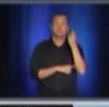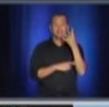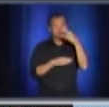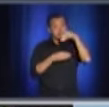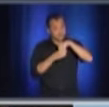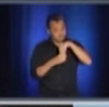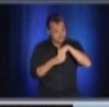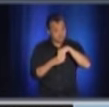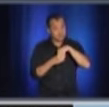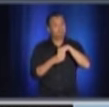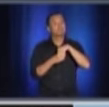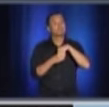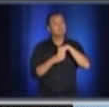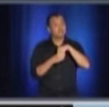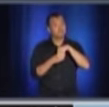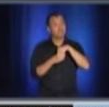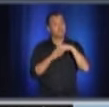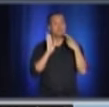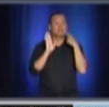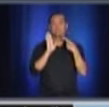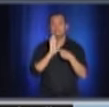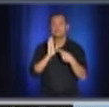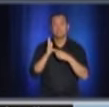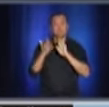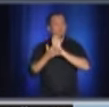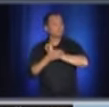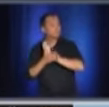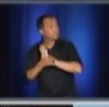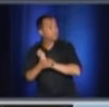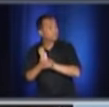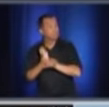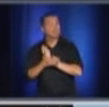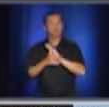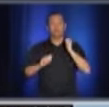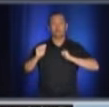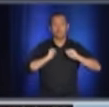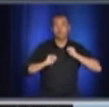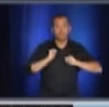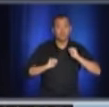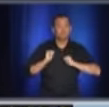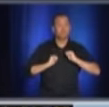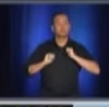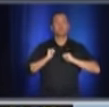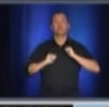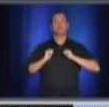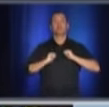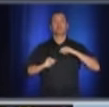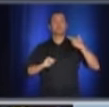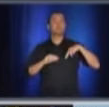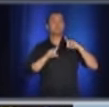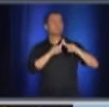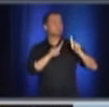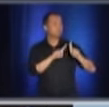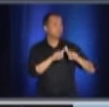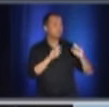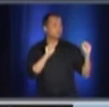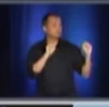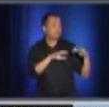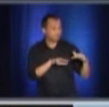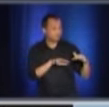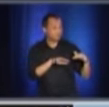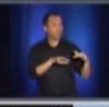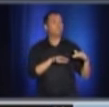'applique à des cinémas, des salles de spectacle et les lieux de culte.